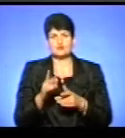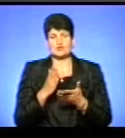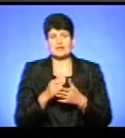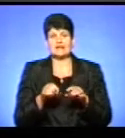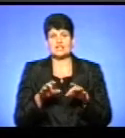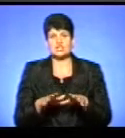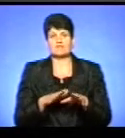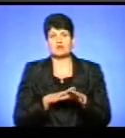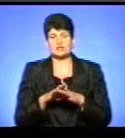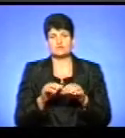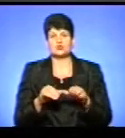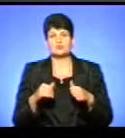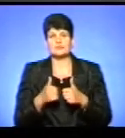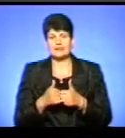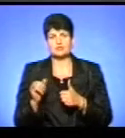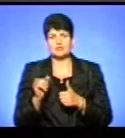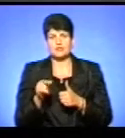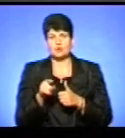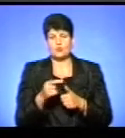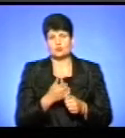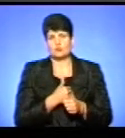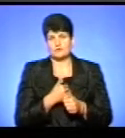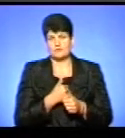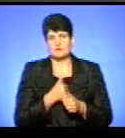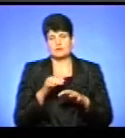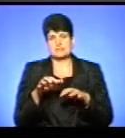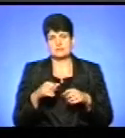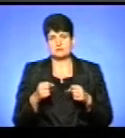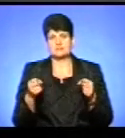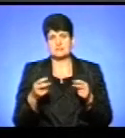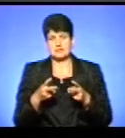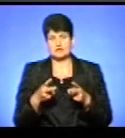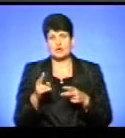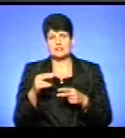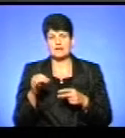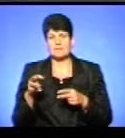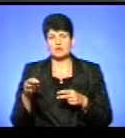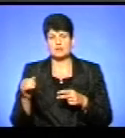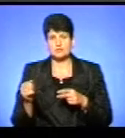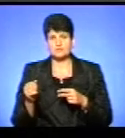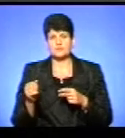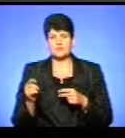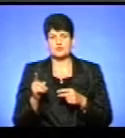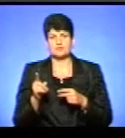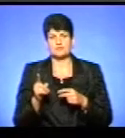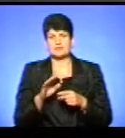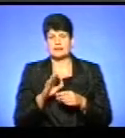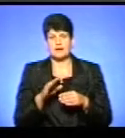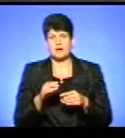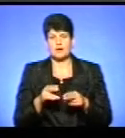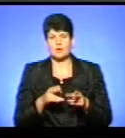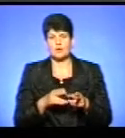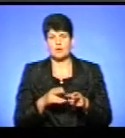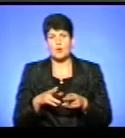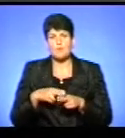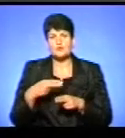комітету і його добровільно забере до примусового демонтажу, для того, щоб не комуніцьовувати вартість спроведення